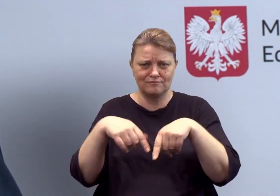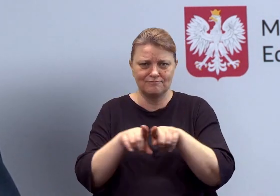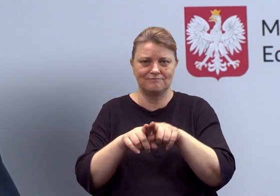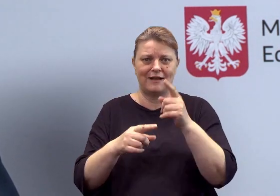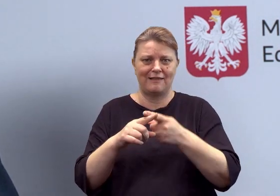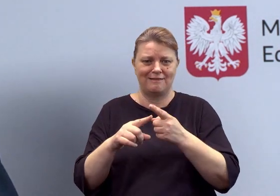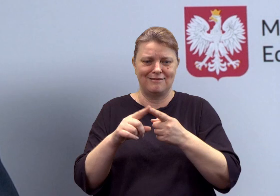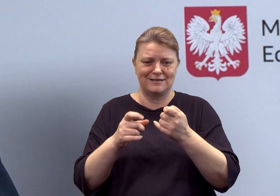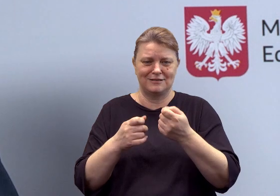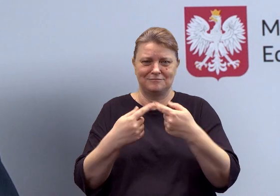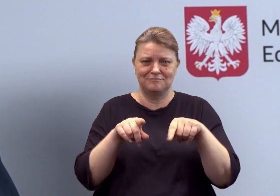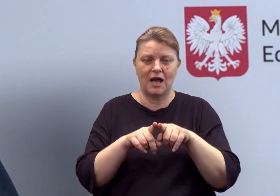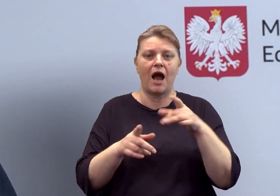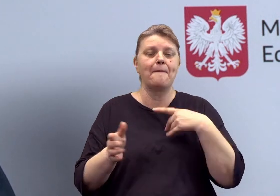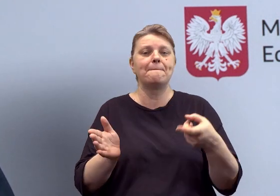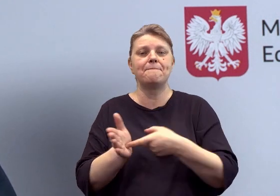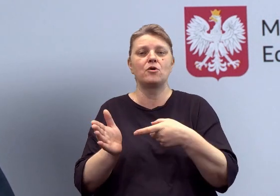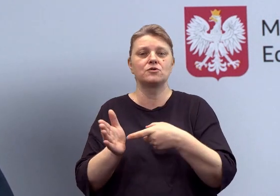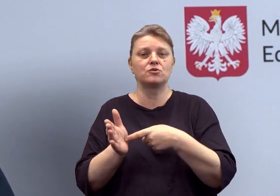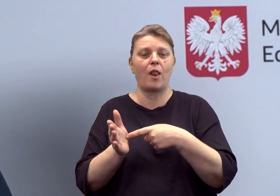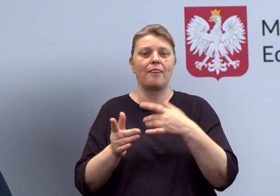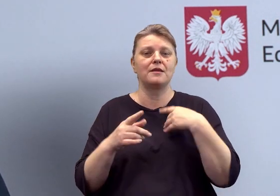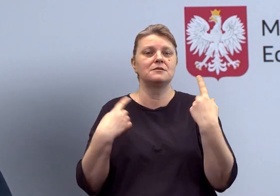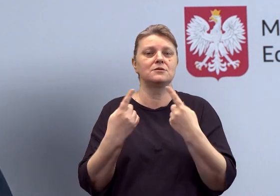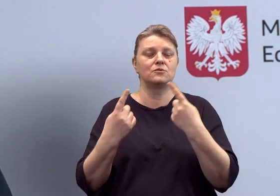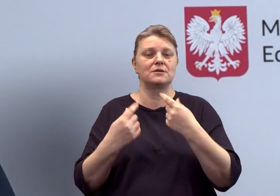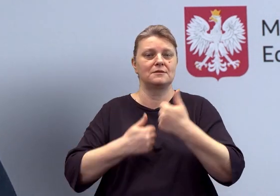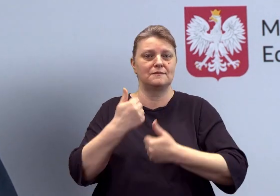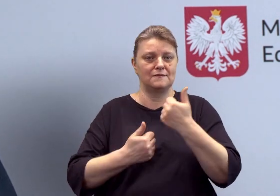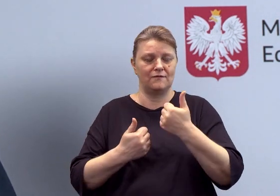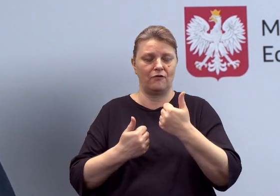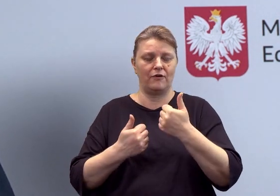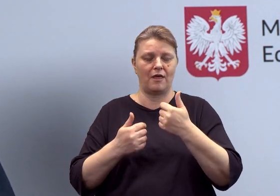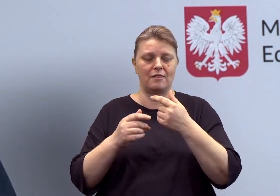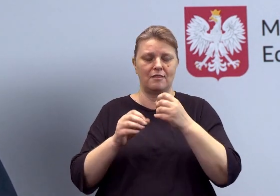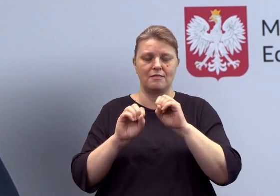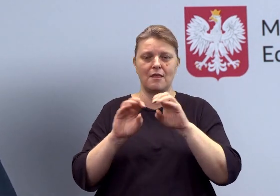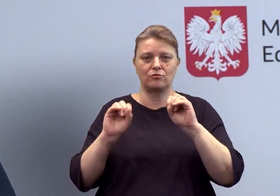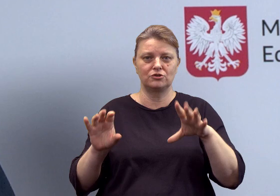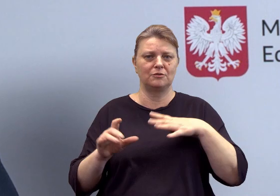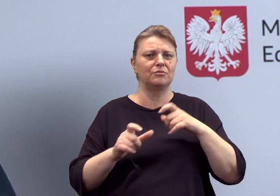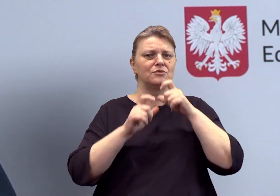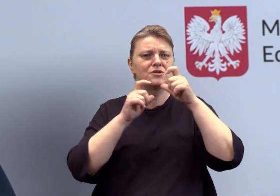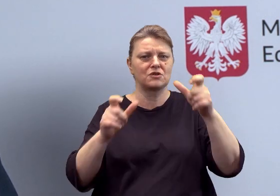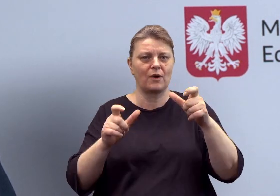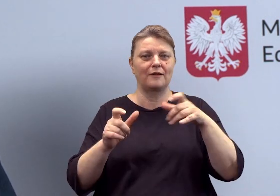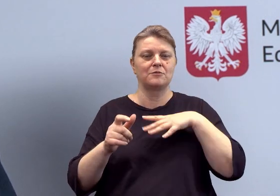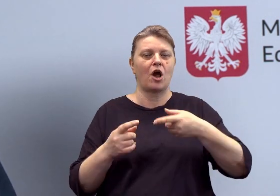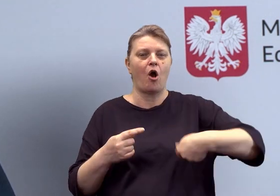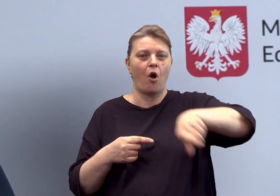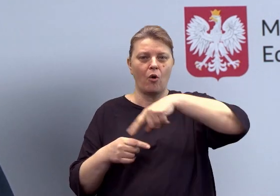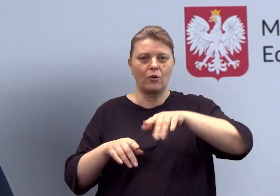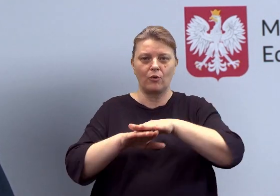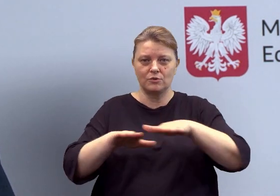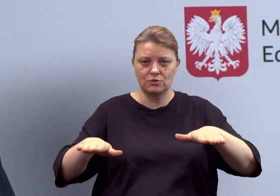realizacji. Natomiast postulaty dotyczące statusu zawodowego nauczycieli zgłaszane m.in. przy okrągłych stołach